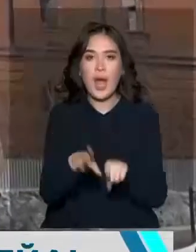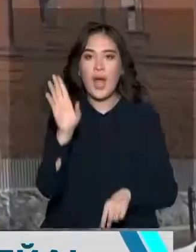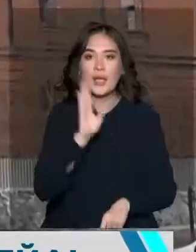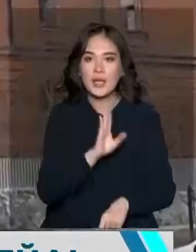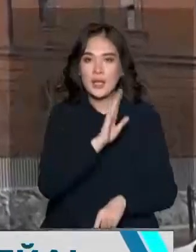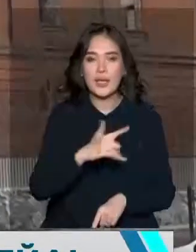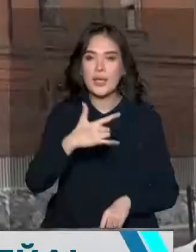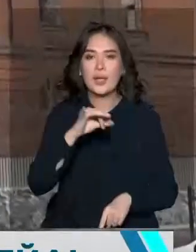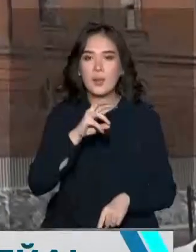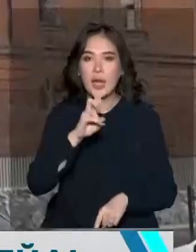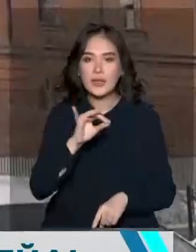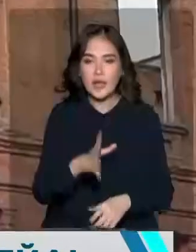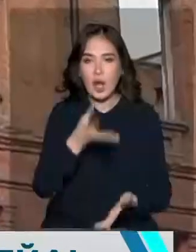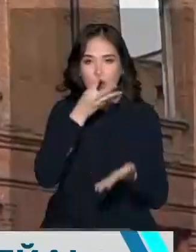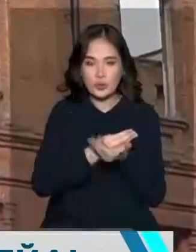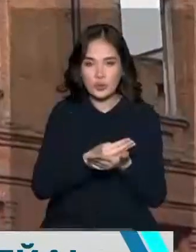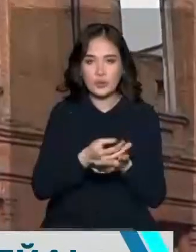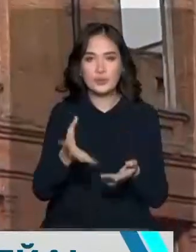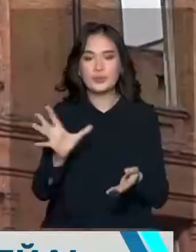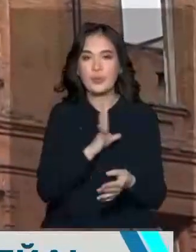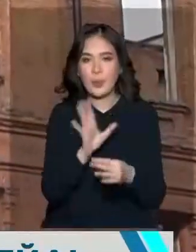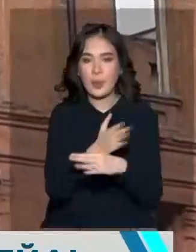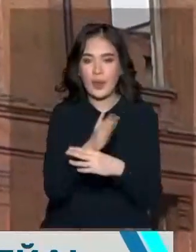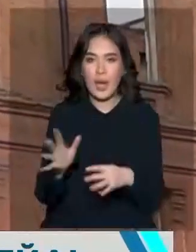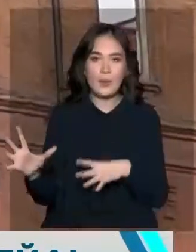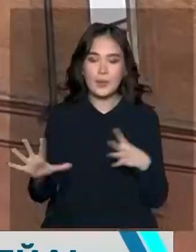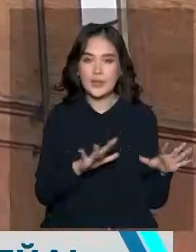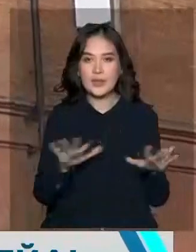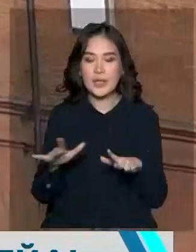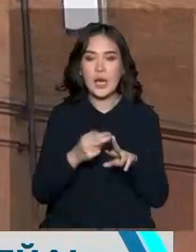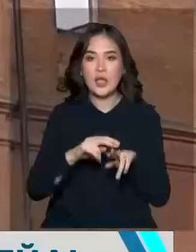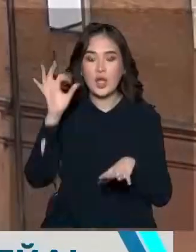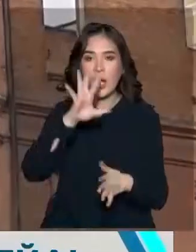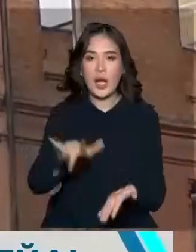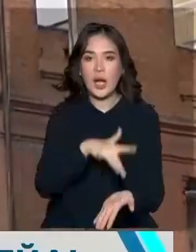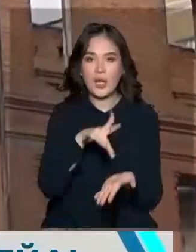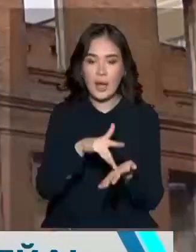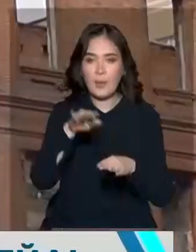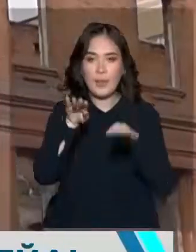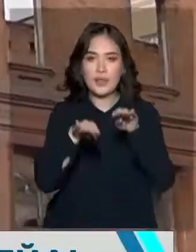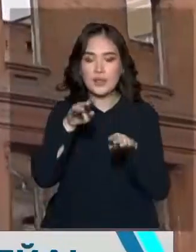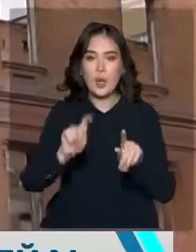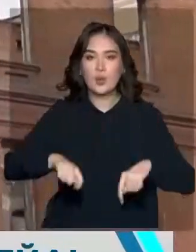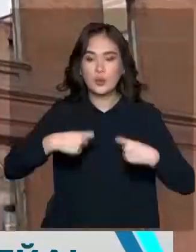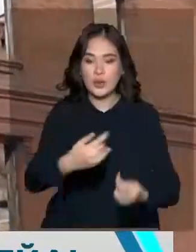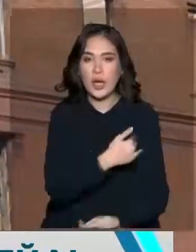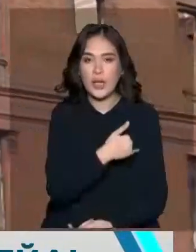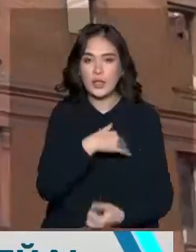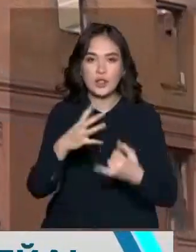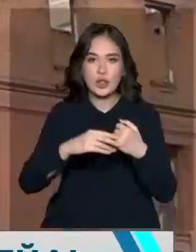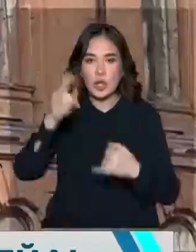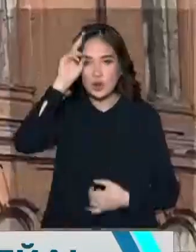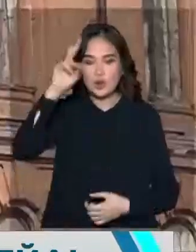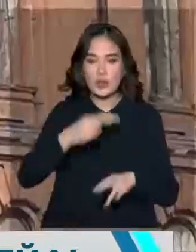гимназиясты жекенің меншігі саналады. Қазір қоған белсенділері бұл нысандардың қала балансына өткен ғалап отыр. Ал жергілікті білік